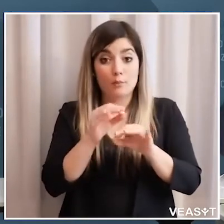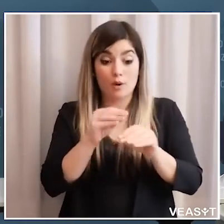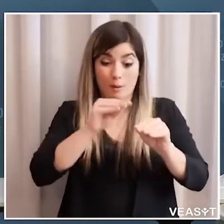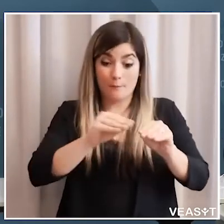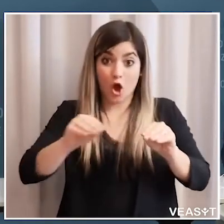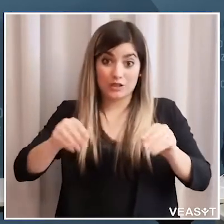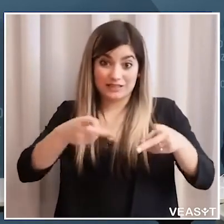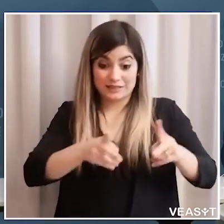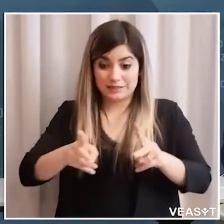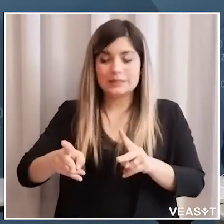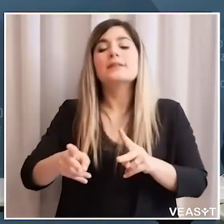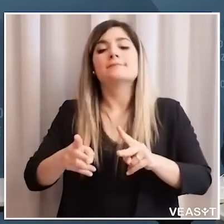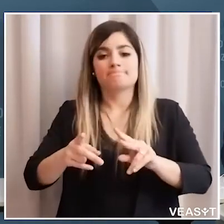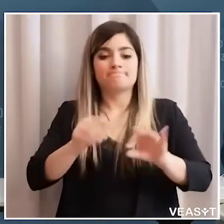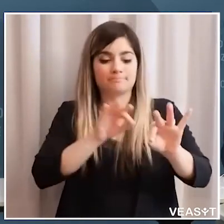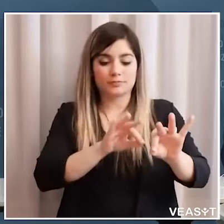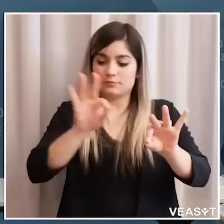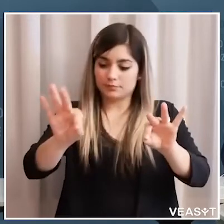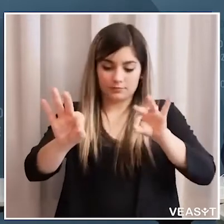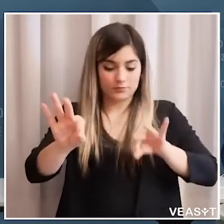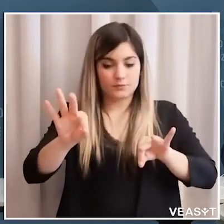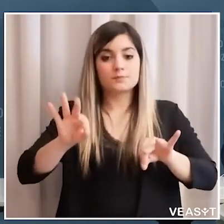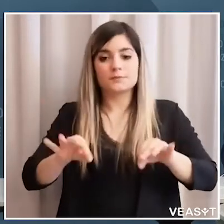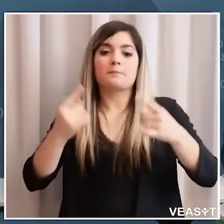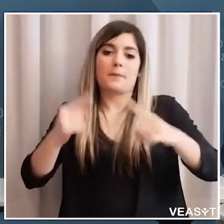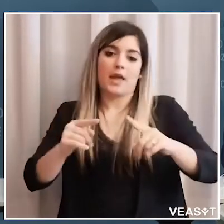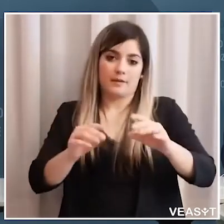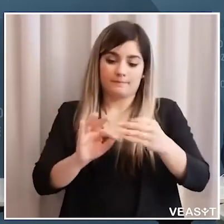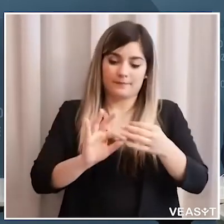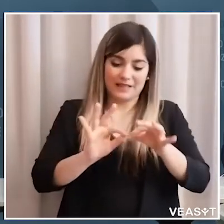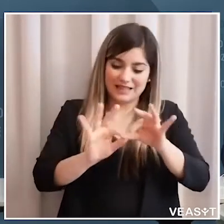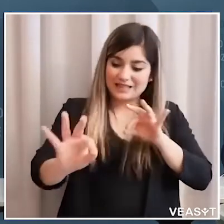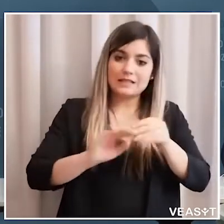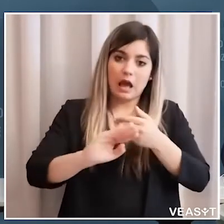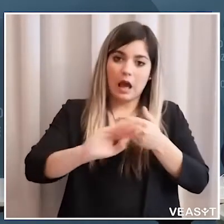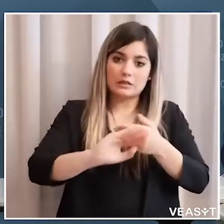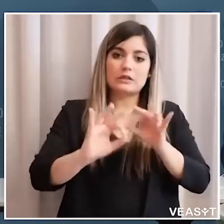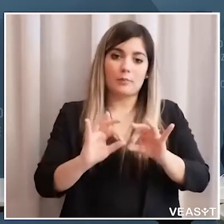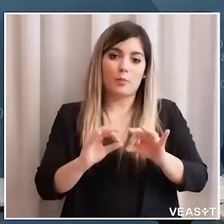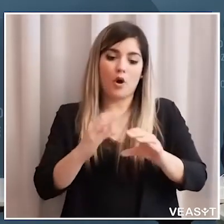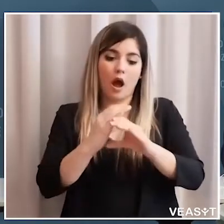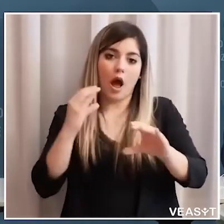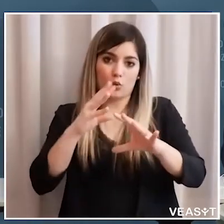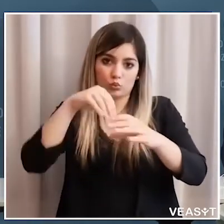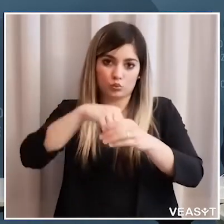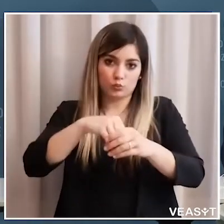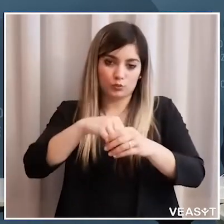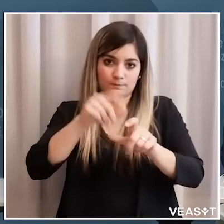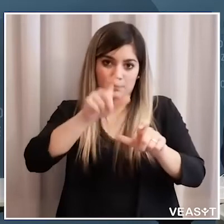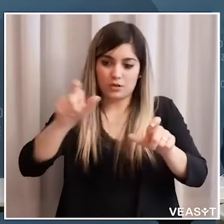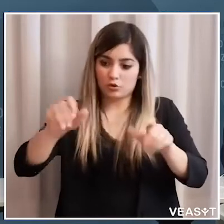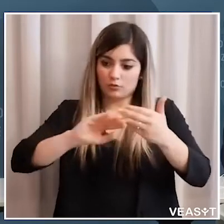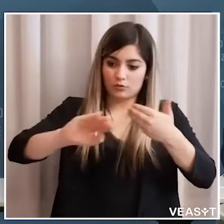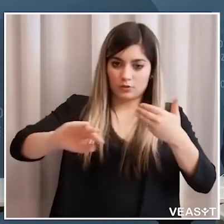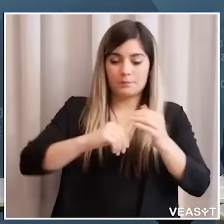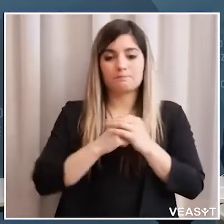posti a sedere proprio per mantenere le distanze una volta sul trasporto una volta sull'autobus la stessa